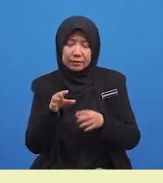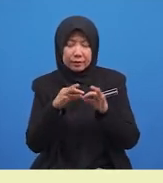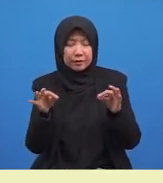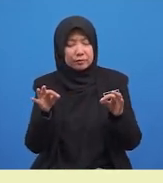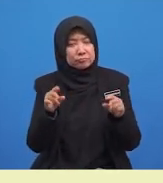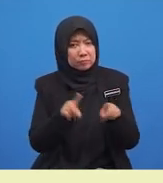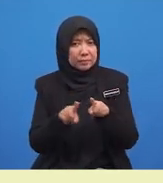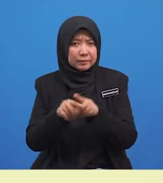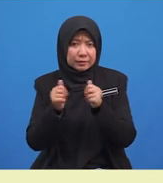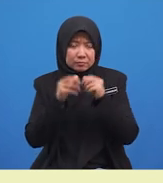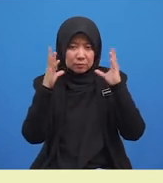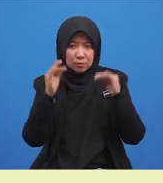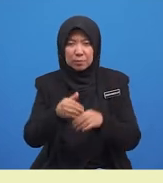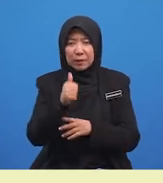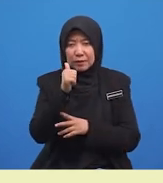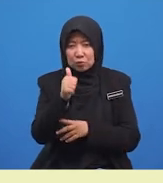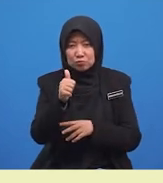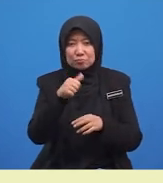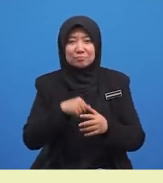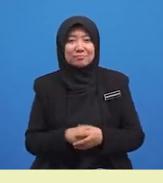dengan ayat cenggu? Bagus.